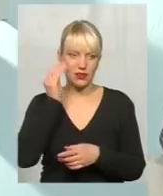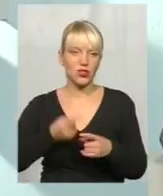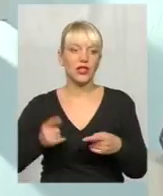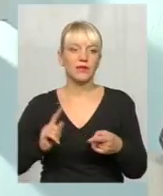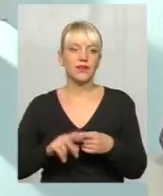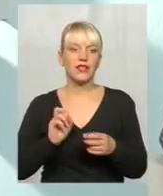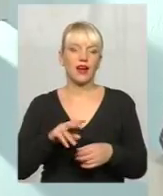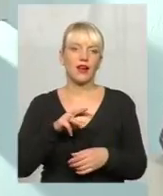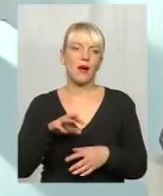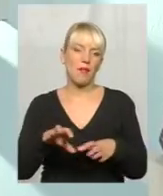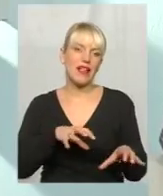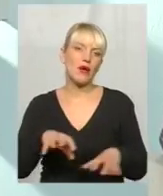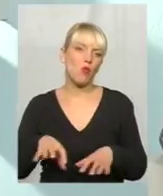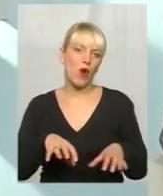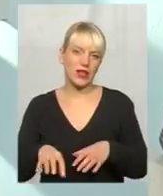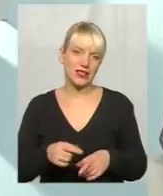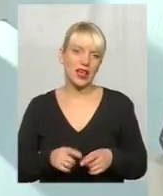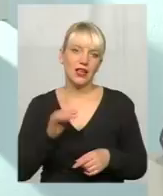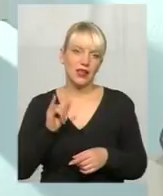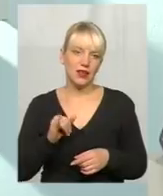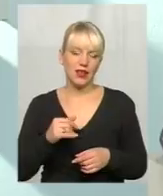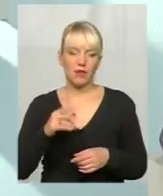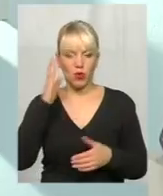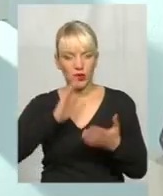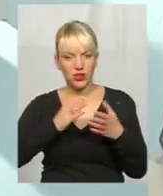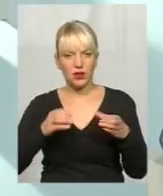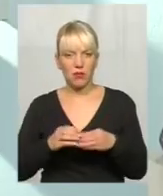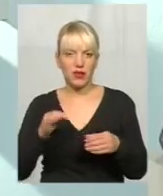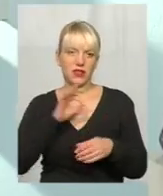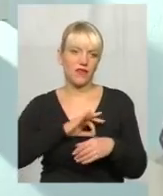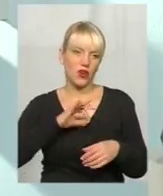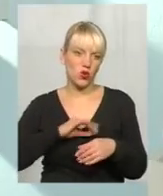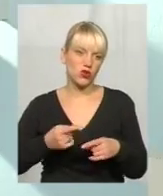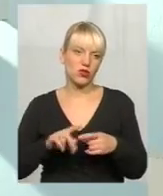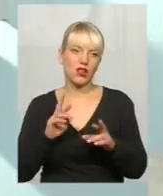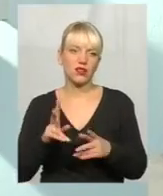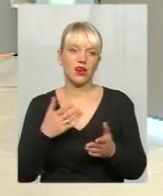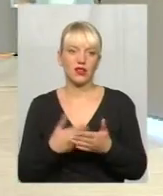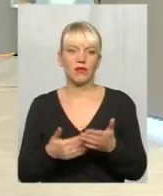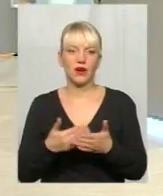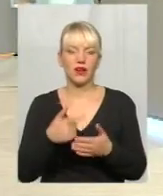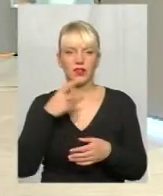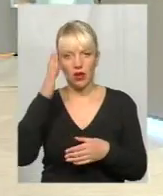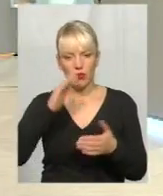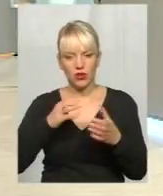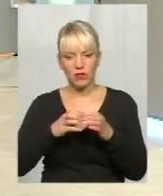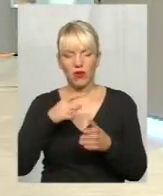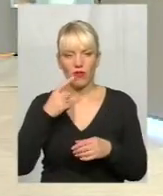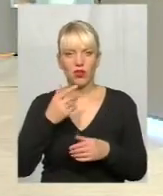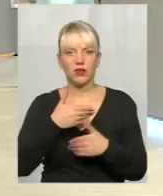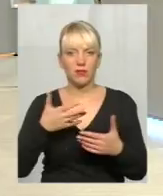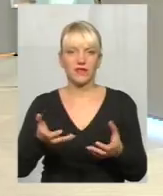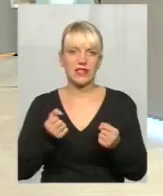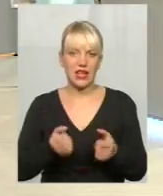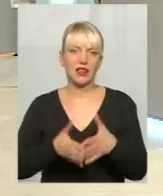маніпуляція. Це маніпуляція, так. Ну, в принципі, партії використовують, коли в них там більший... Так само, да, там, коли партія каже, ми взяли там в